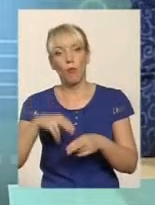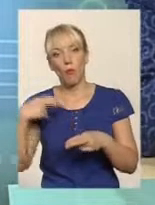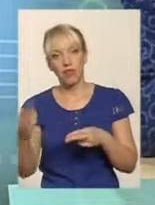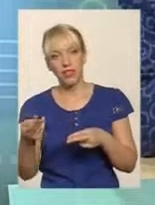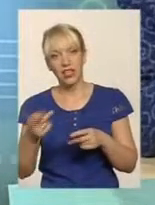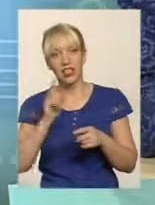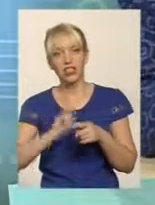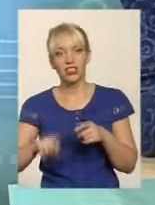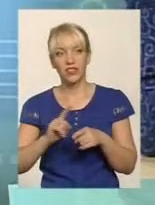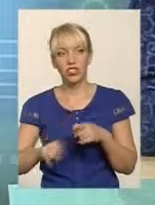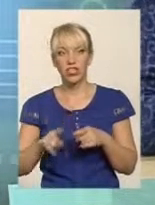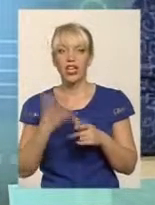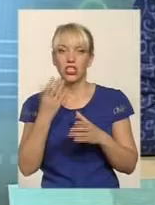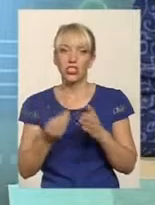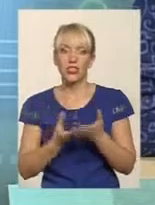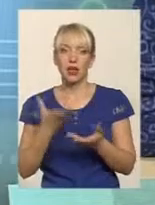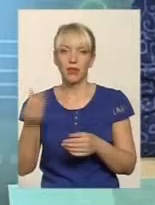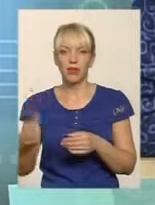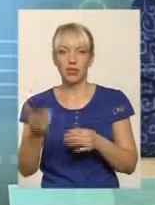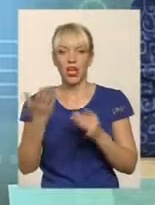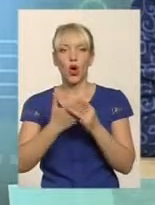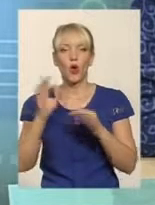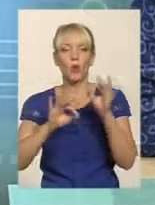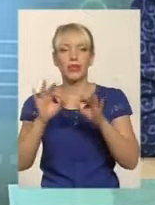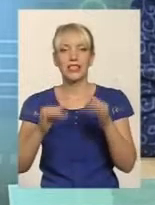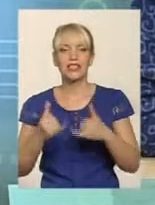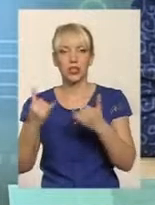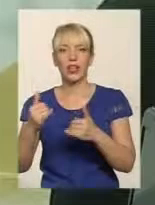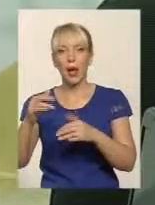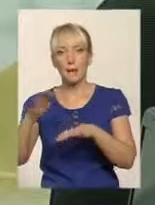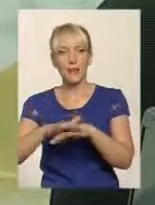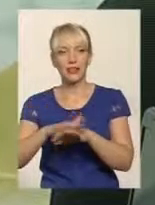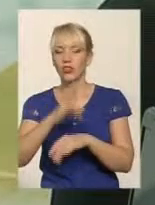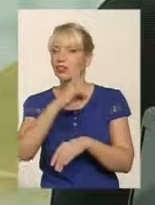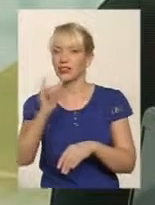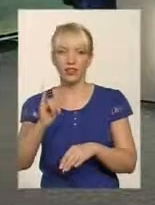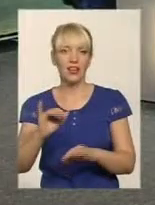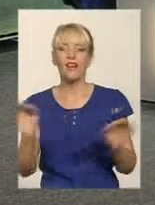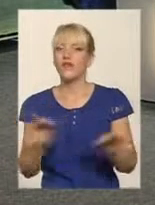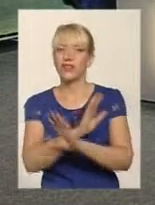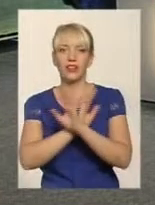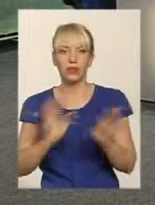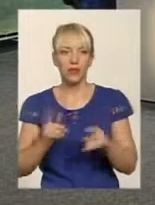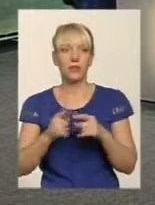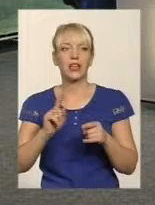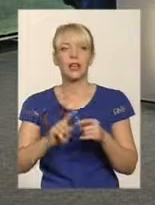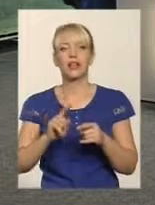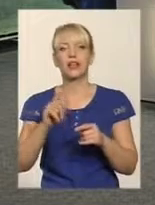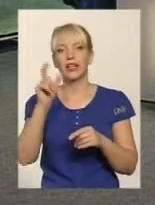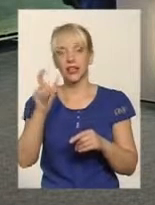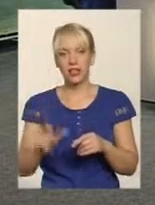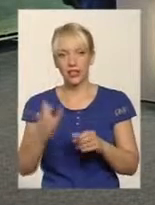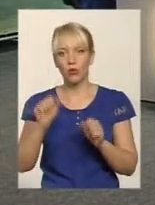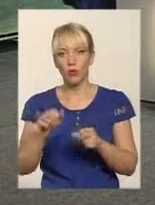ще заплатити компенсацію для банку? Ні, в жодному випадку. Клієнт може і достроково погасити свій